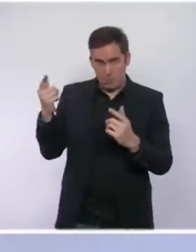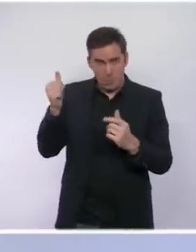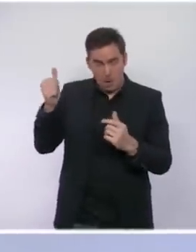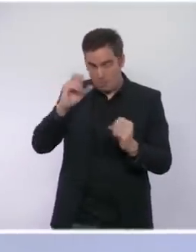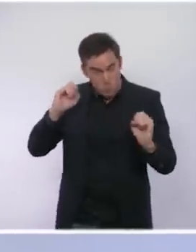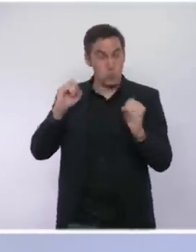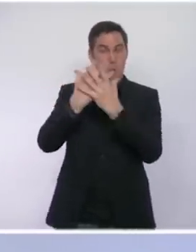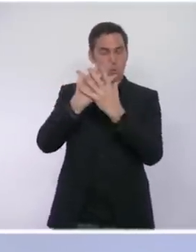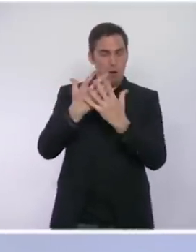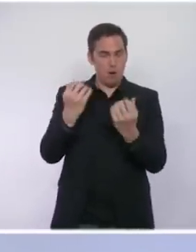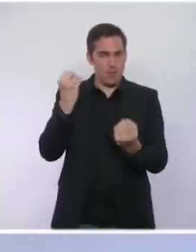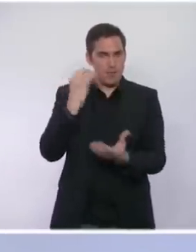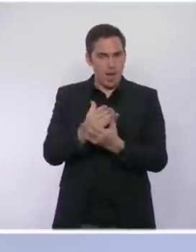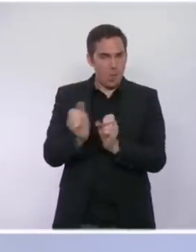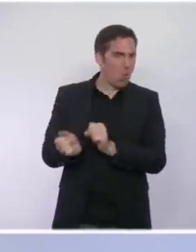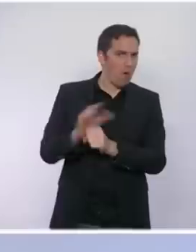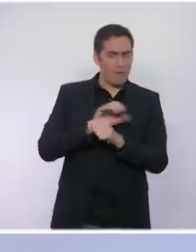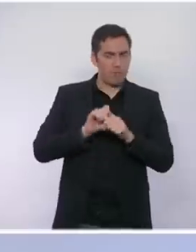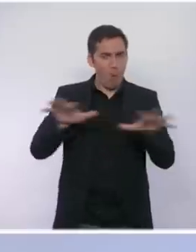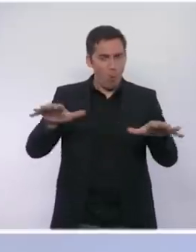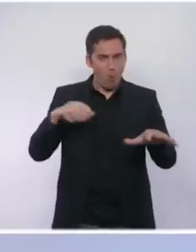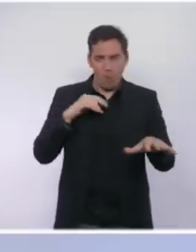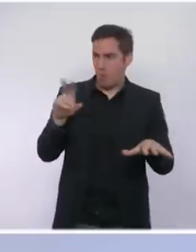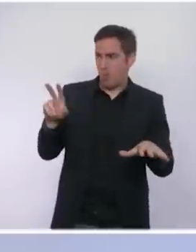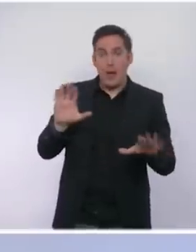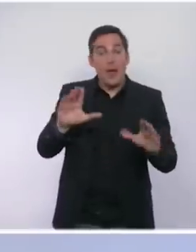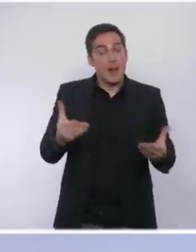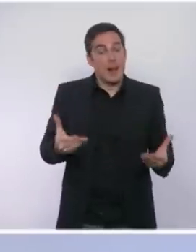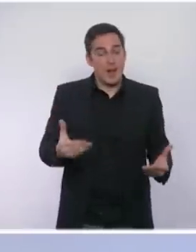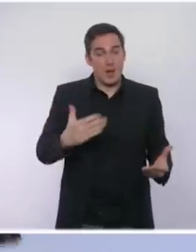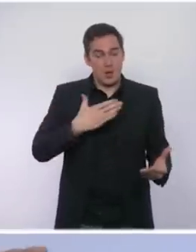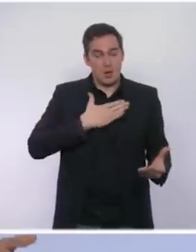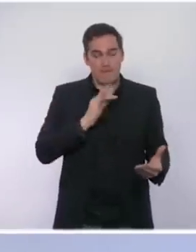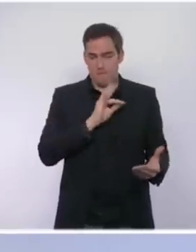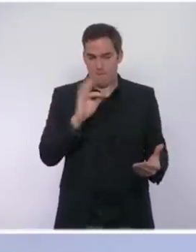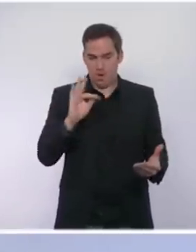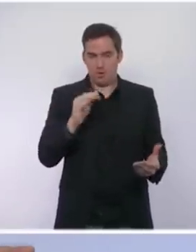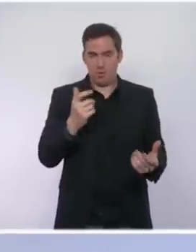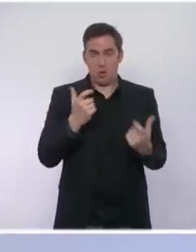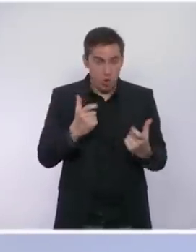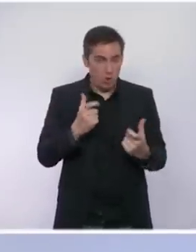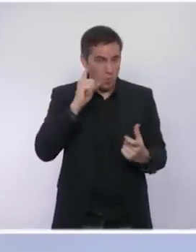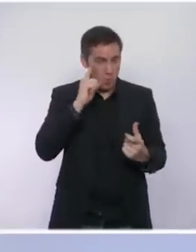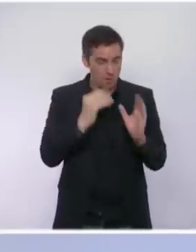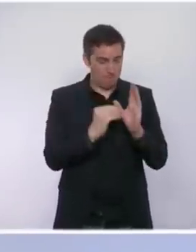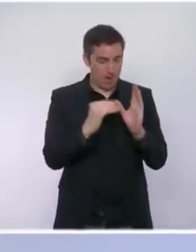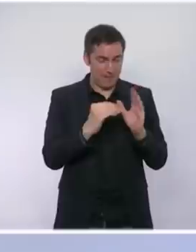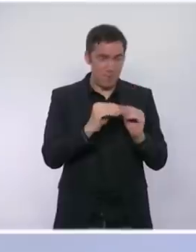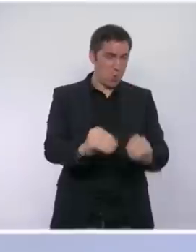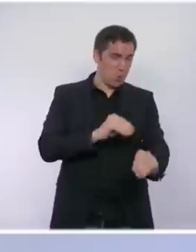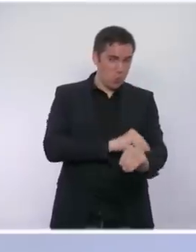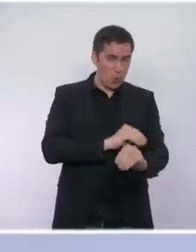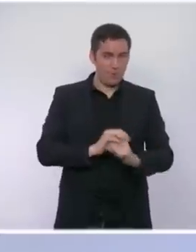Ce que je peux vous dire simplement, c'est que les outils dont nous disposons, le pass sanitaire qui a été mis en place très tôt, la vaccination, on a une couverture vaccinale